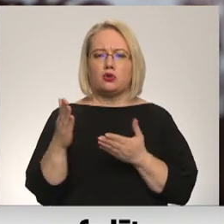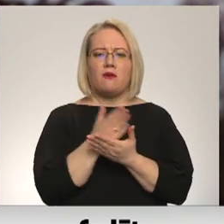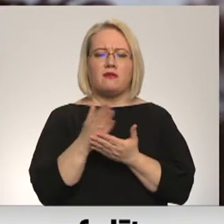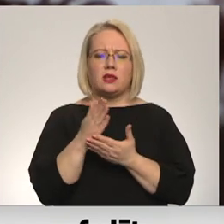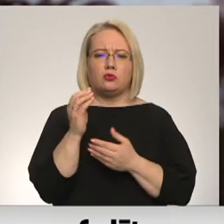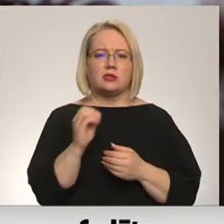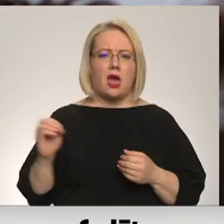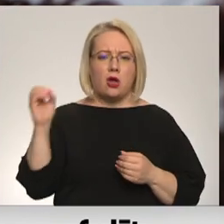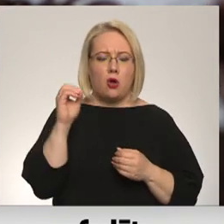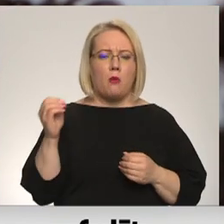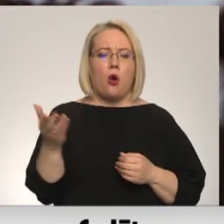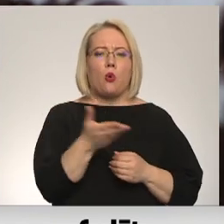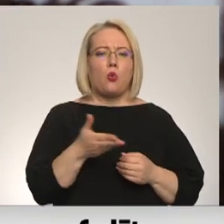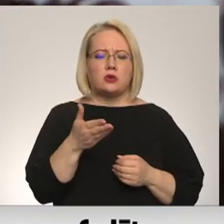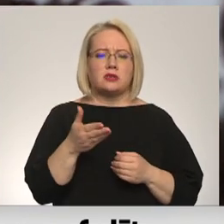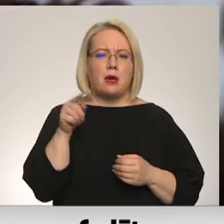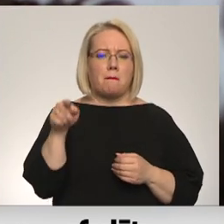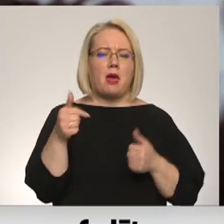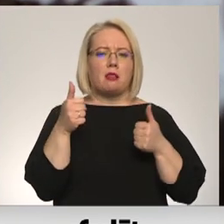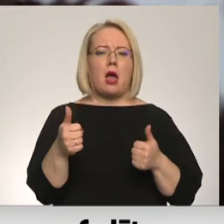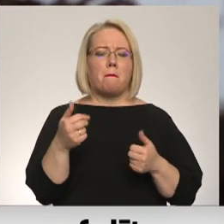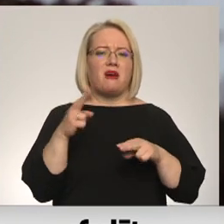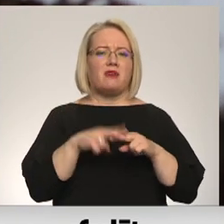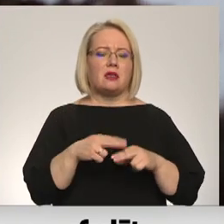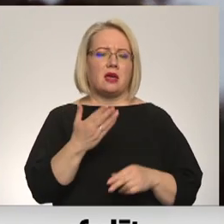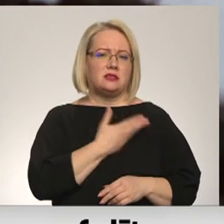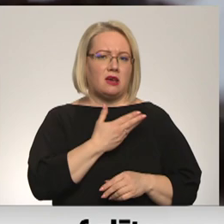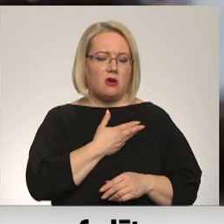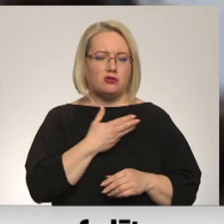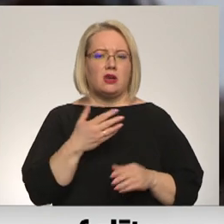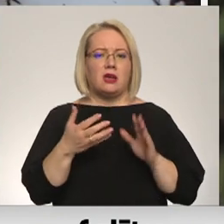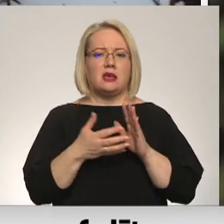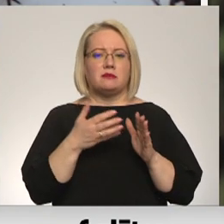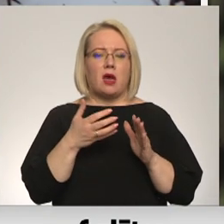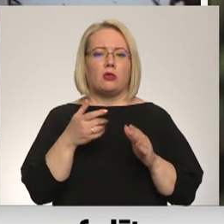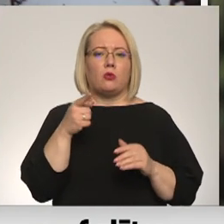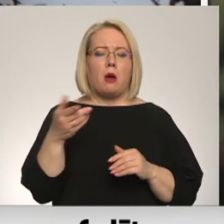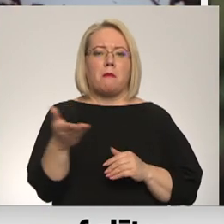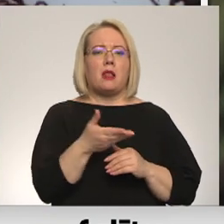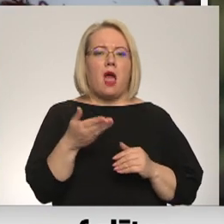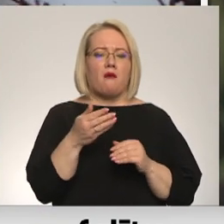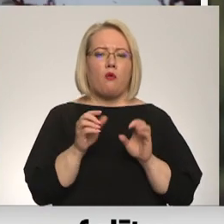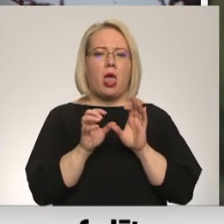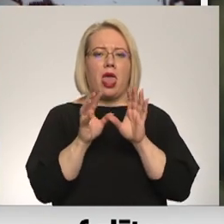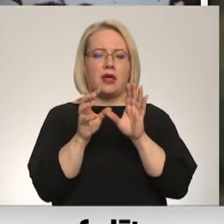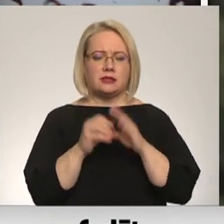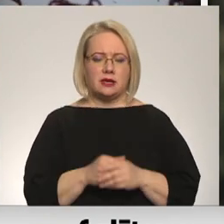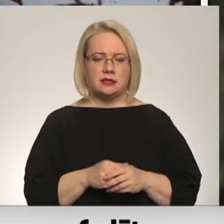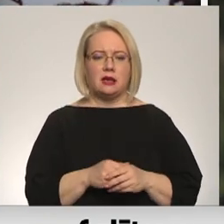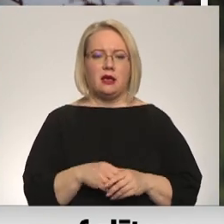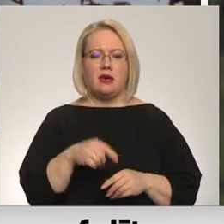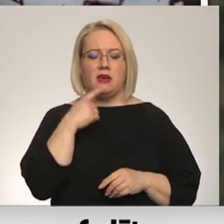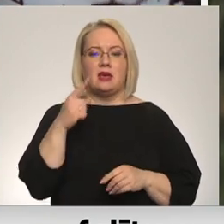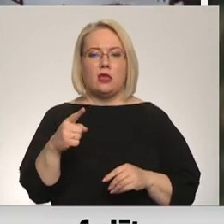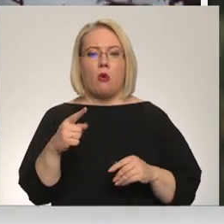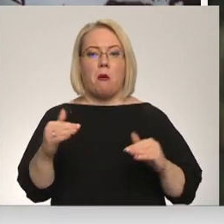kurzemi kā labu vietu dzīvošanai iecienījušas ornamentētās pļavērces. Ja mēs novelkam to paladziņu 100